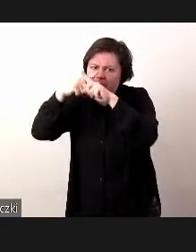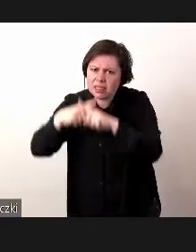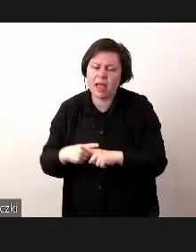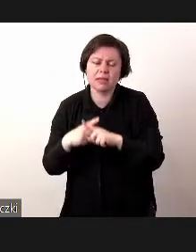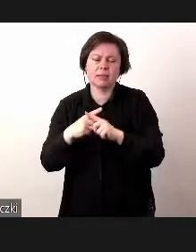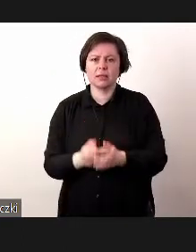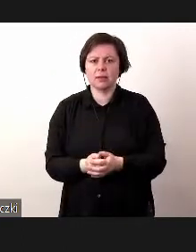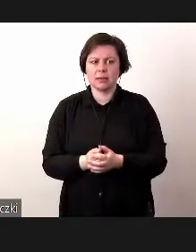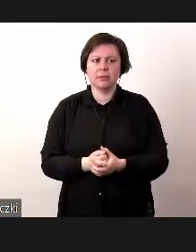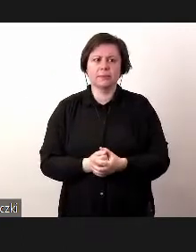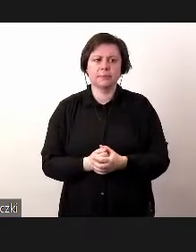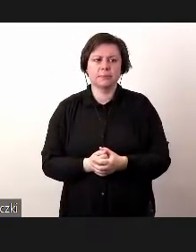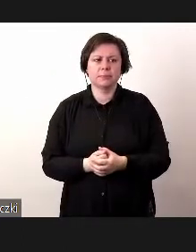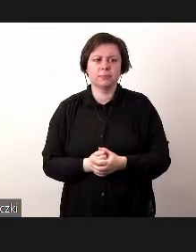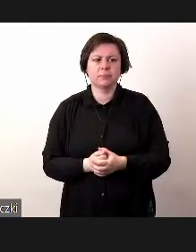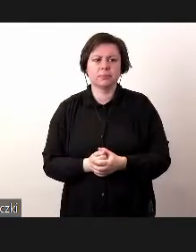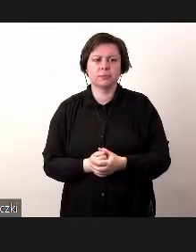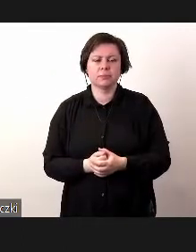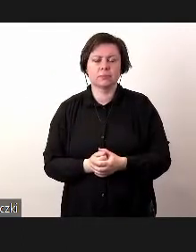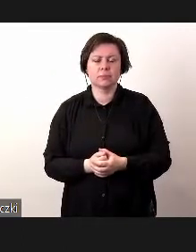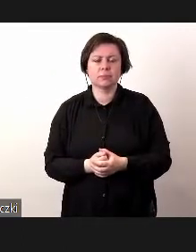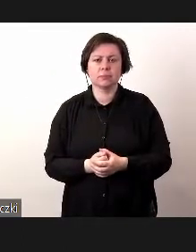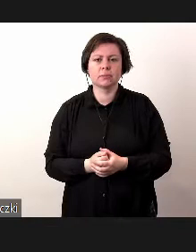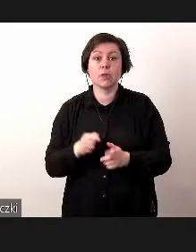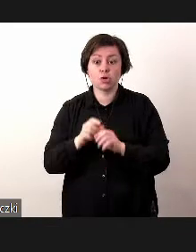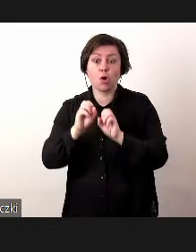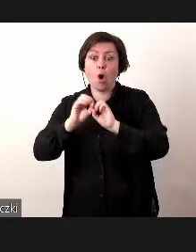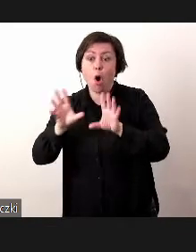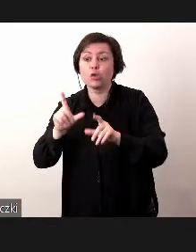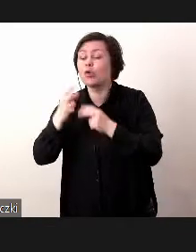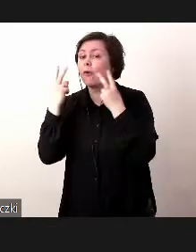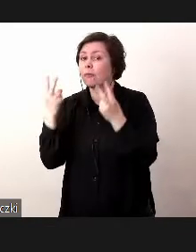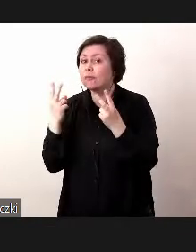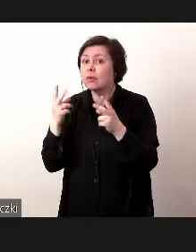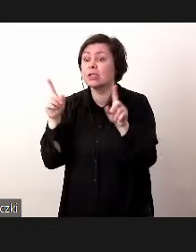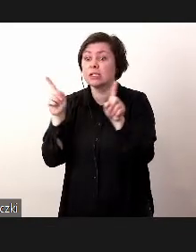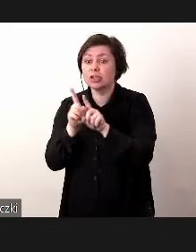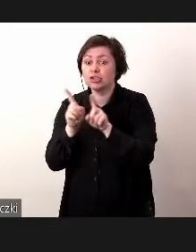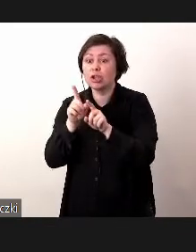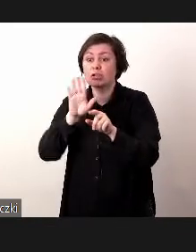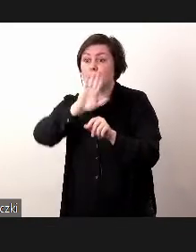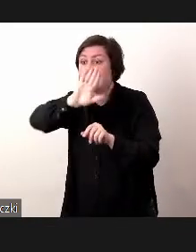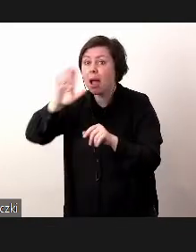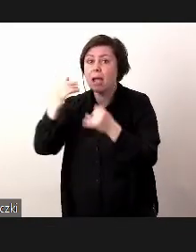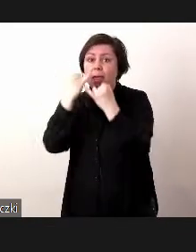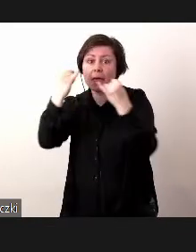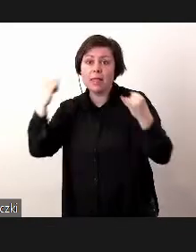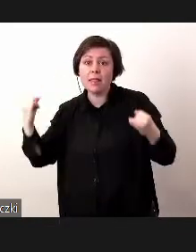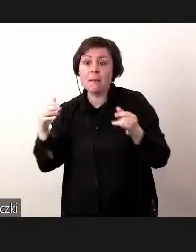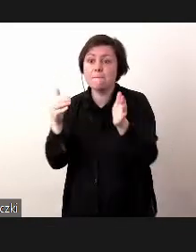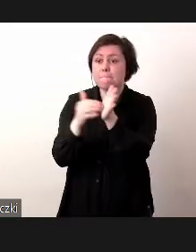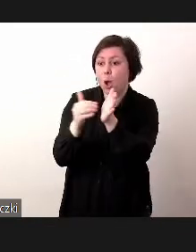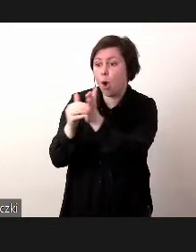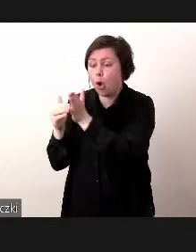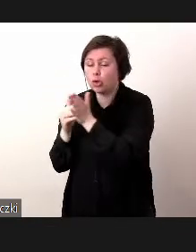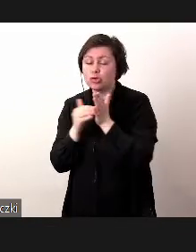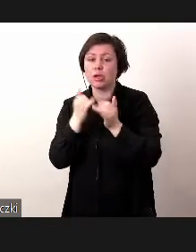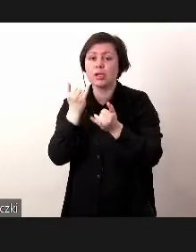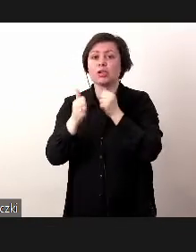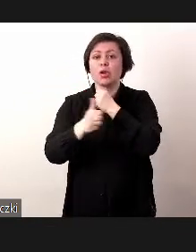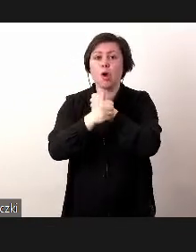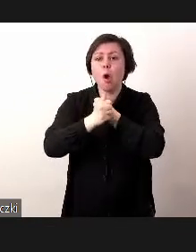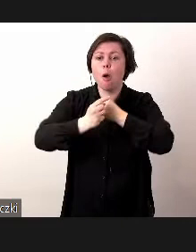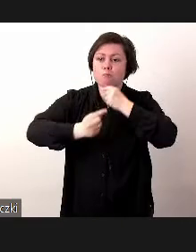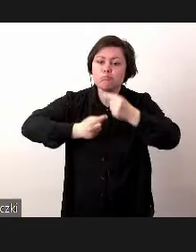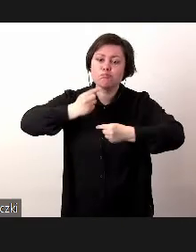i oczywiście to, co jest istotne, one też mają inne potrzeby, jeśli chodzi o